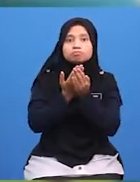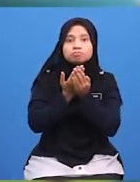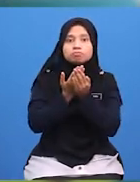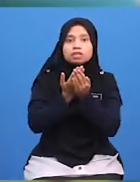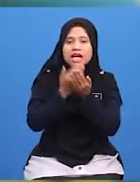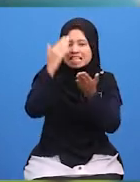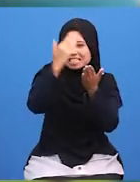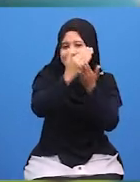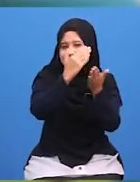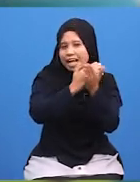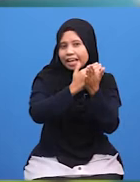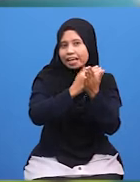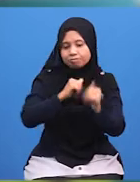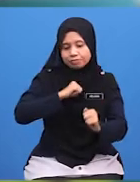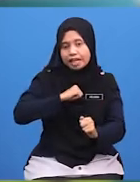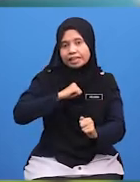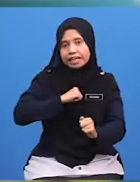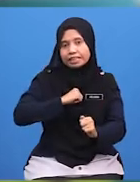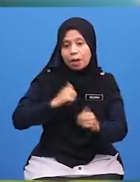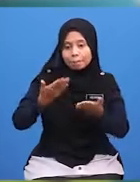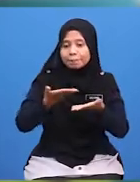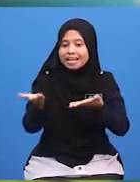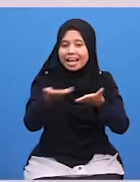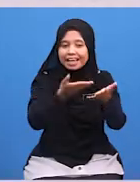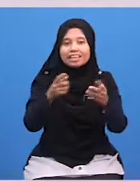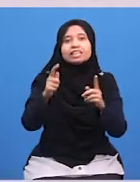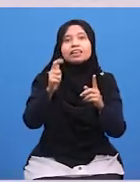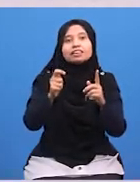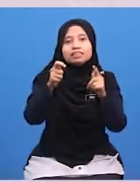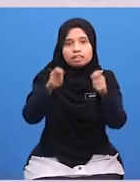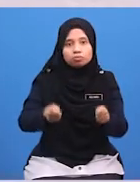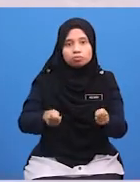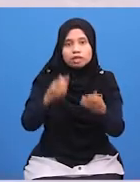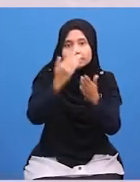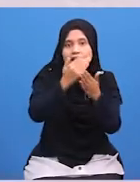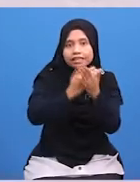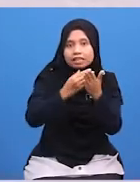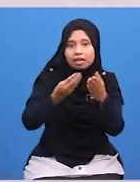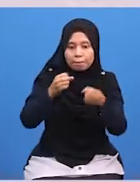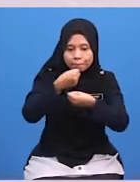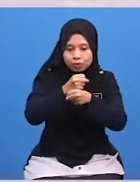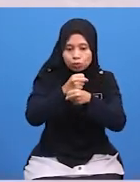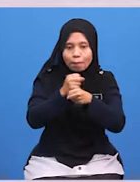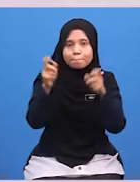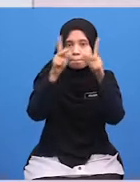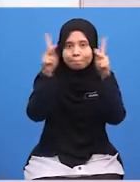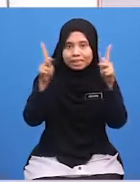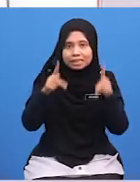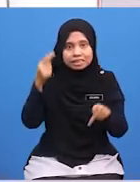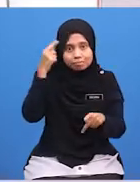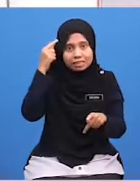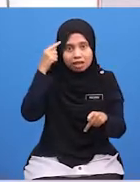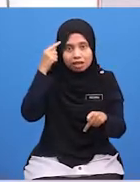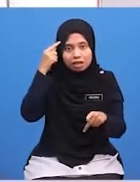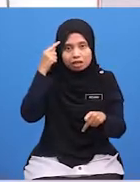Senaraikan Adab-adab Melayani Tetamu Senaraikan Dalam Bentuk Perteminda Dan Murid